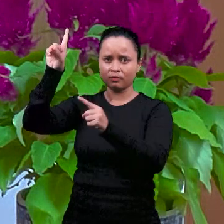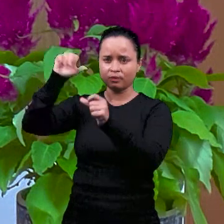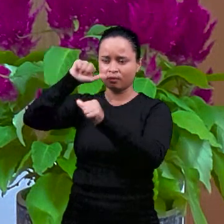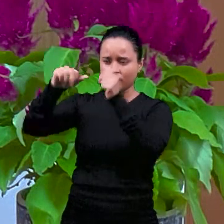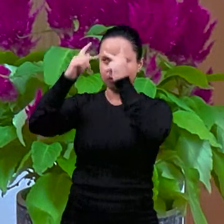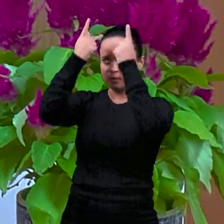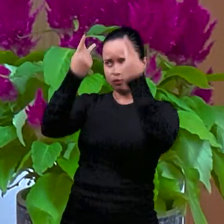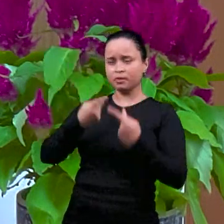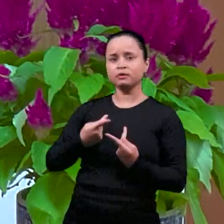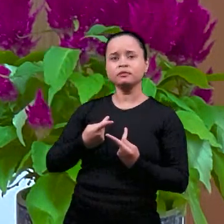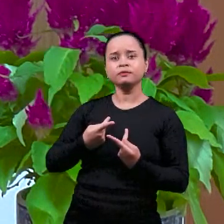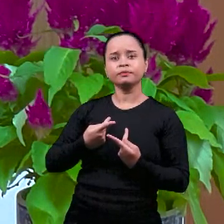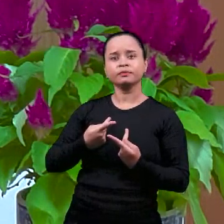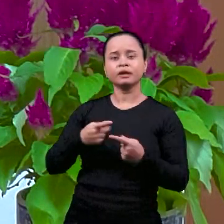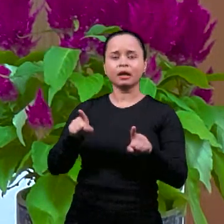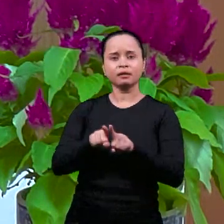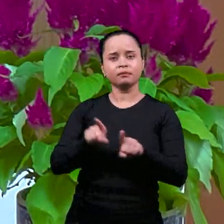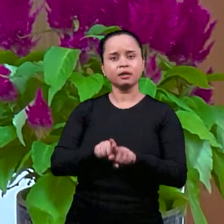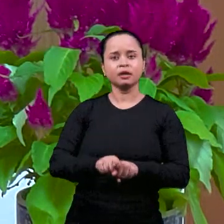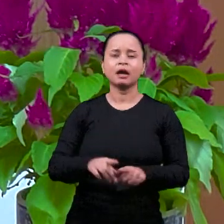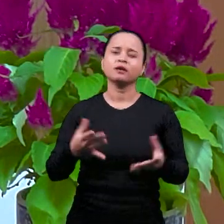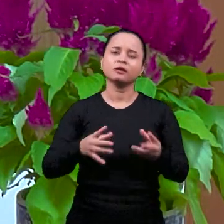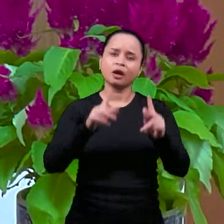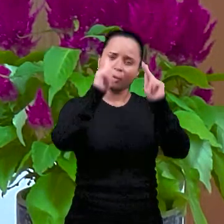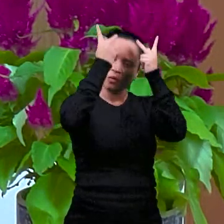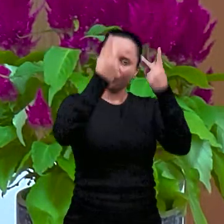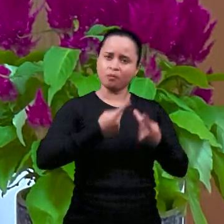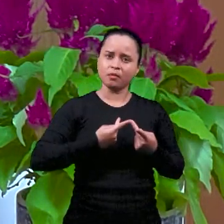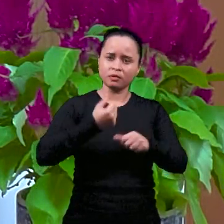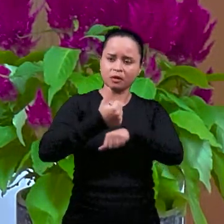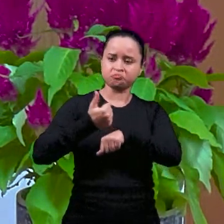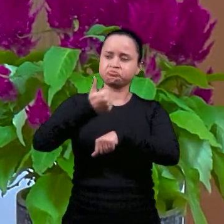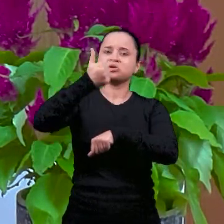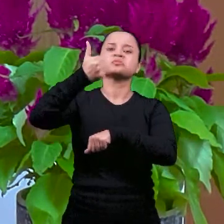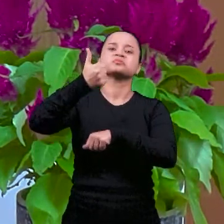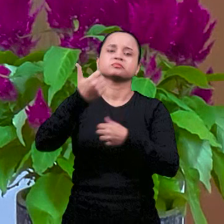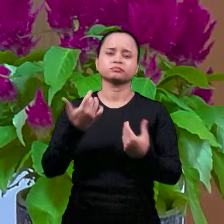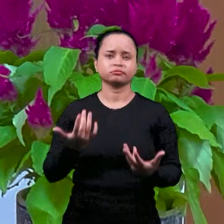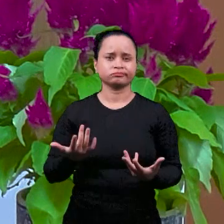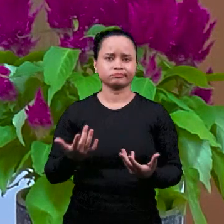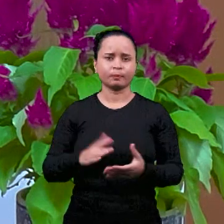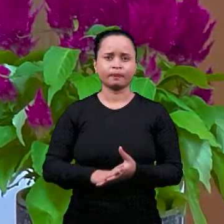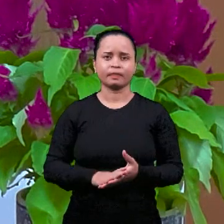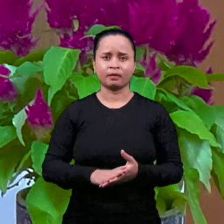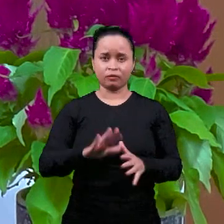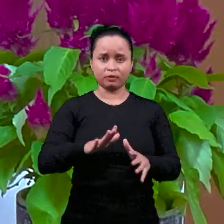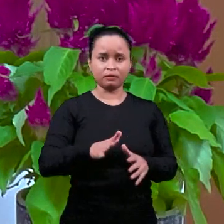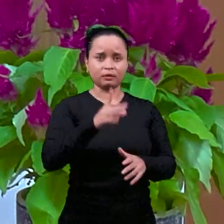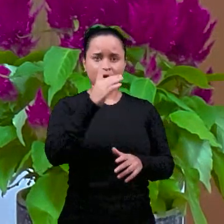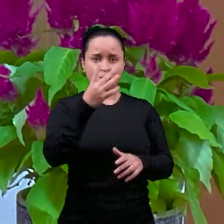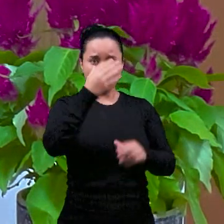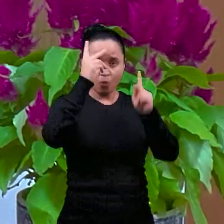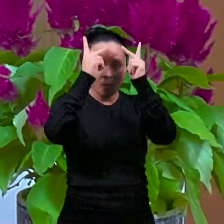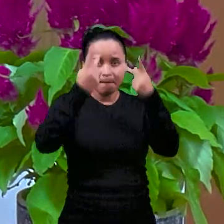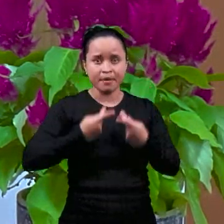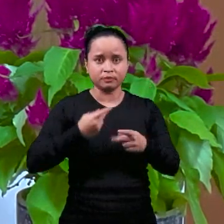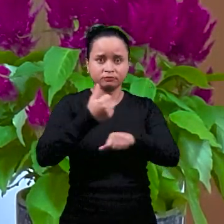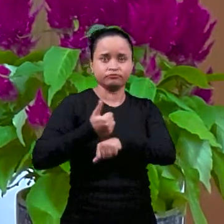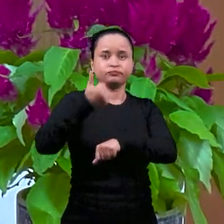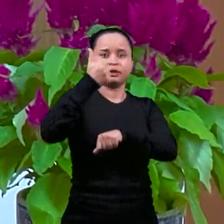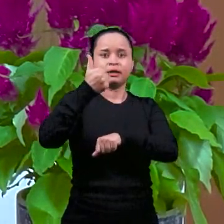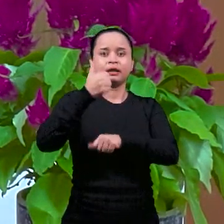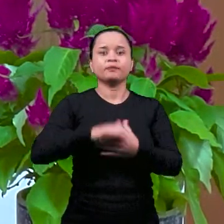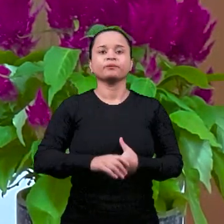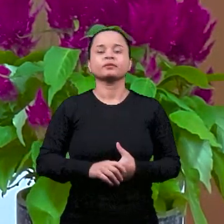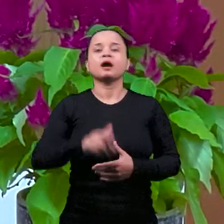обожествить, простите, гуманизировать Бога и обожествить человека.